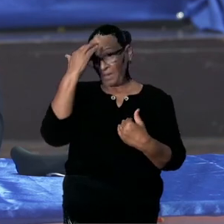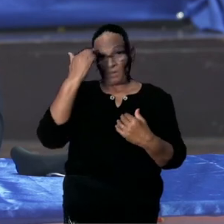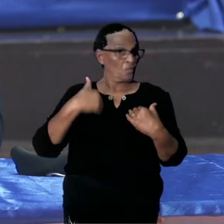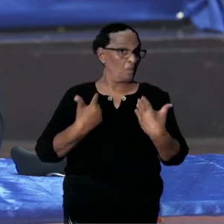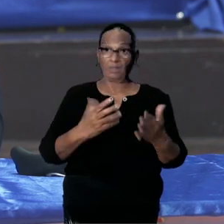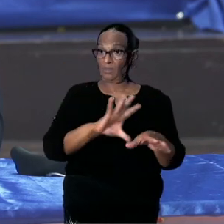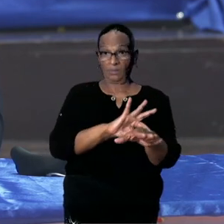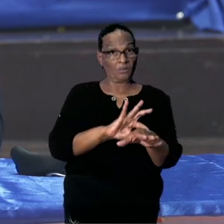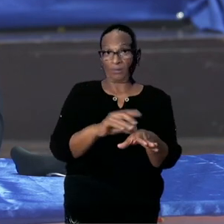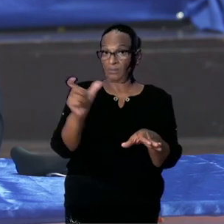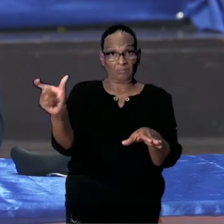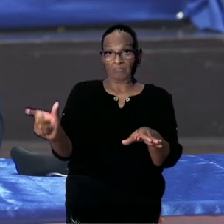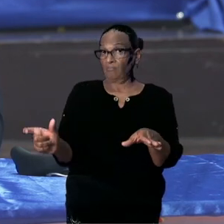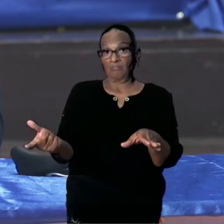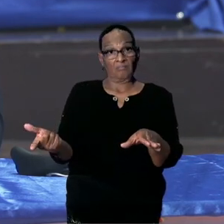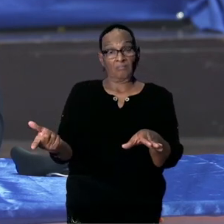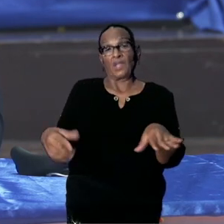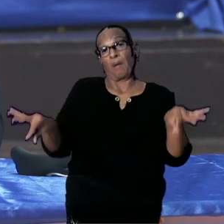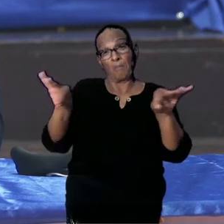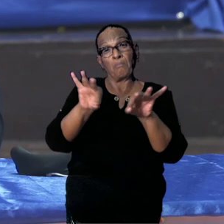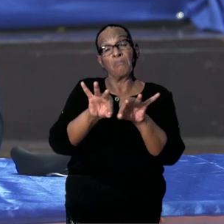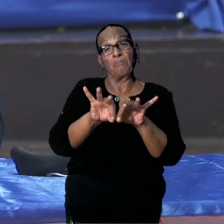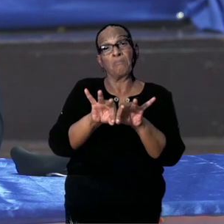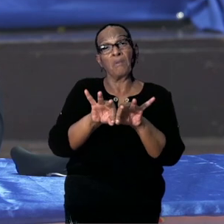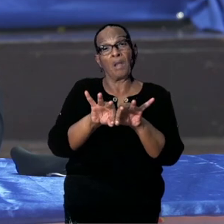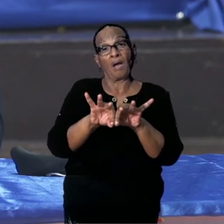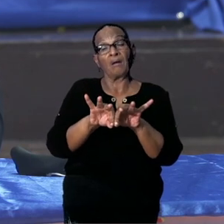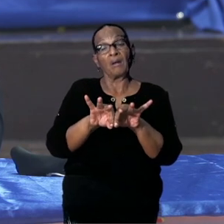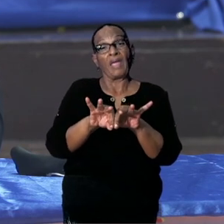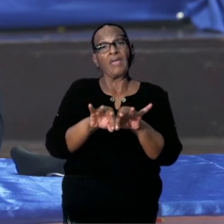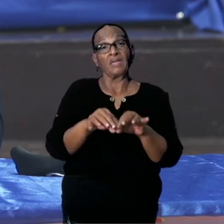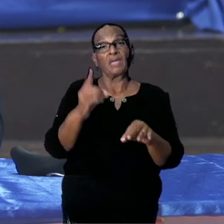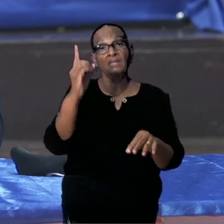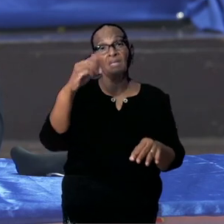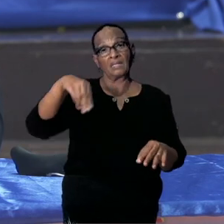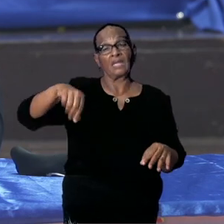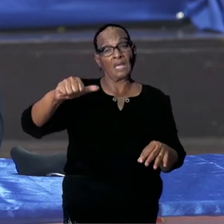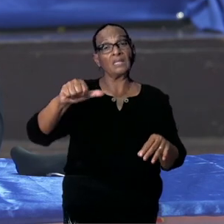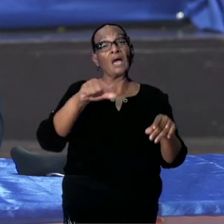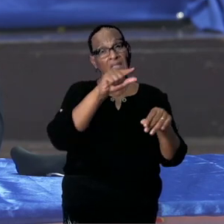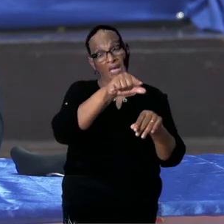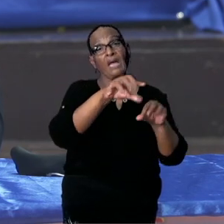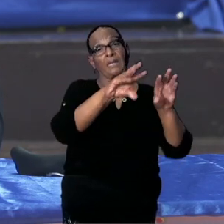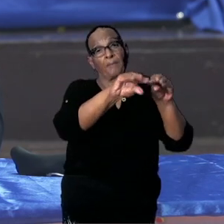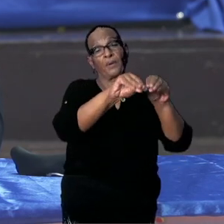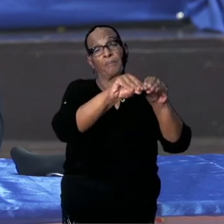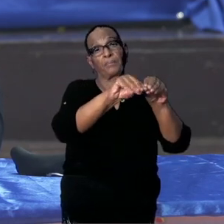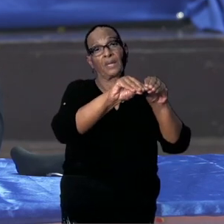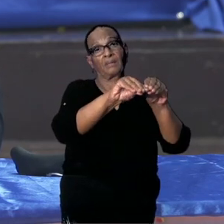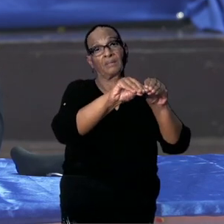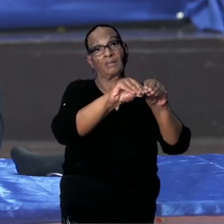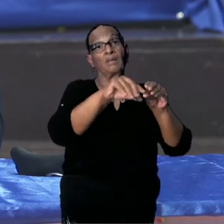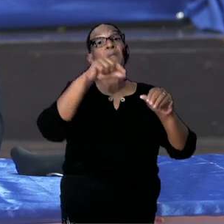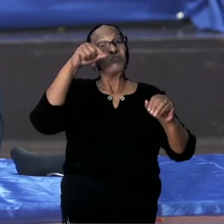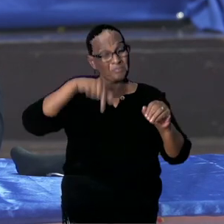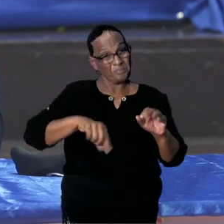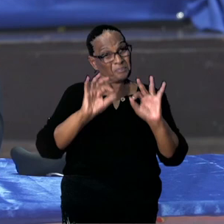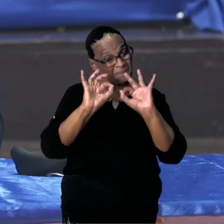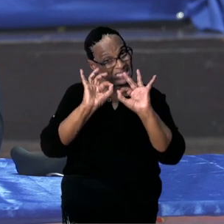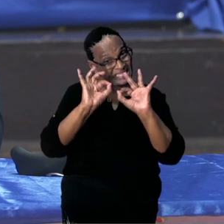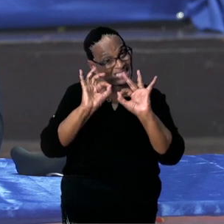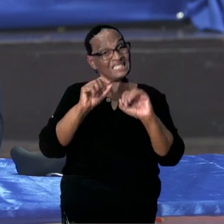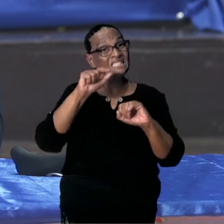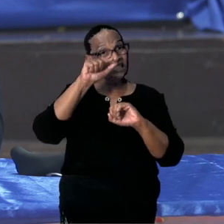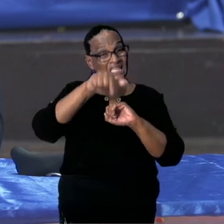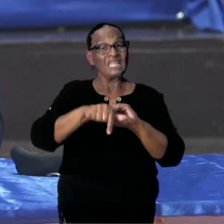dokter gaat. Belangrijk is wel. Ik heb het ook in het parlement aangehaald. Dat precies zoals we vandaag hier praten.